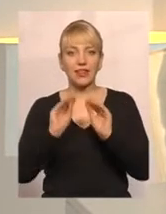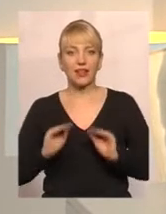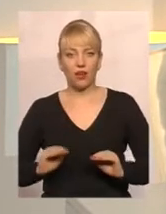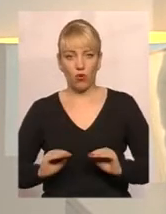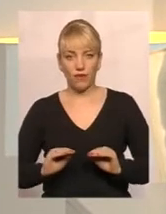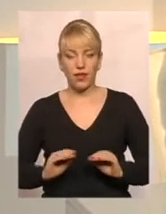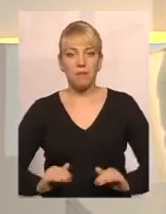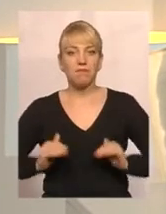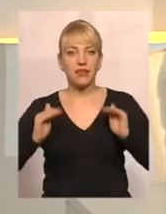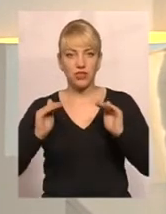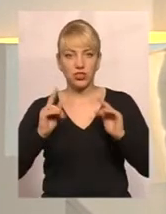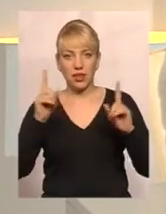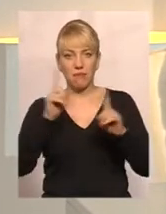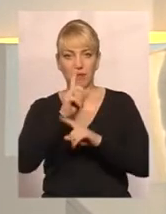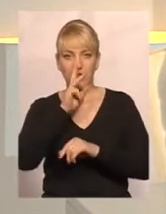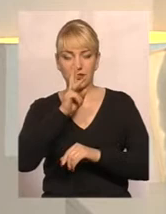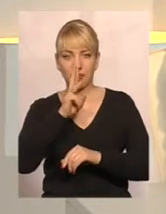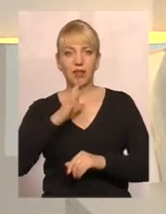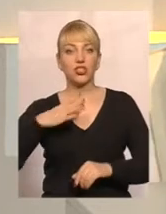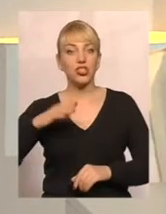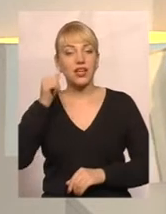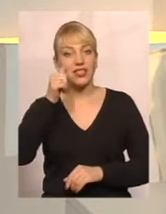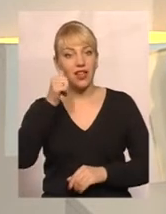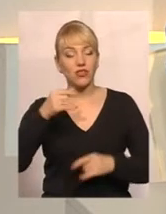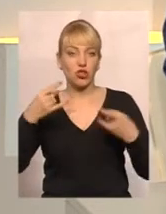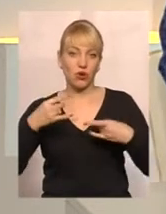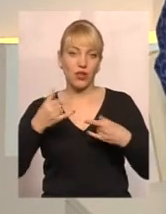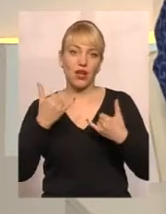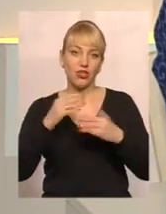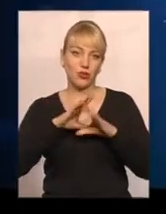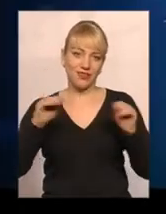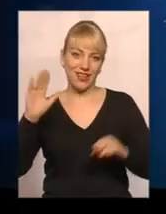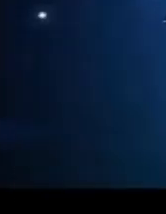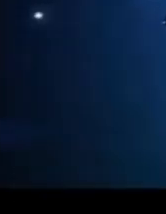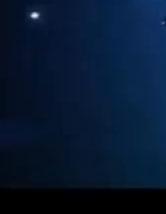підвищена мінімальна зарплата. Чекайте завтрашнього ефіру. на сьогодні все.